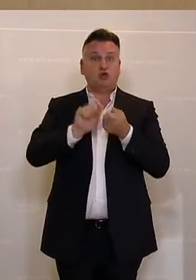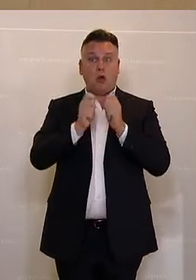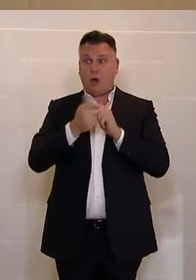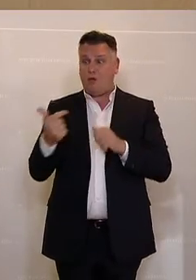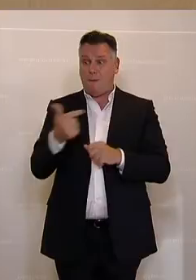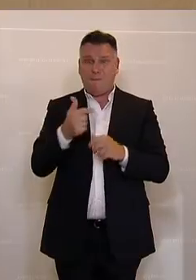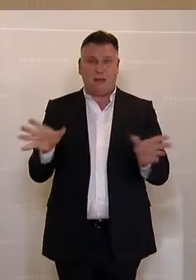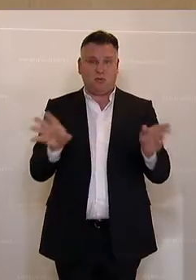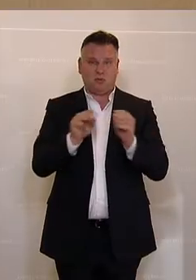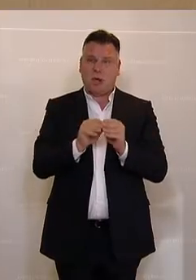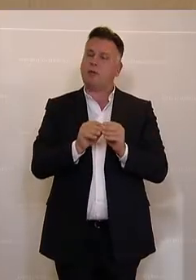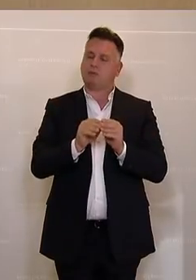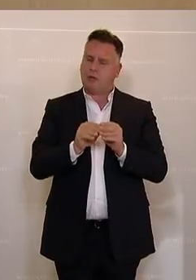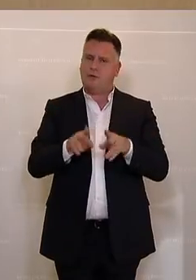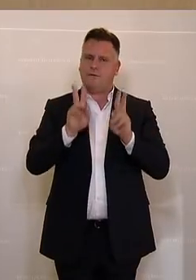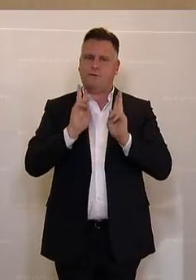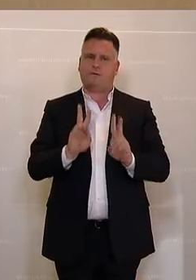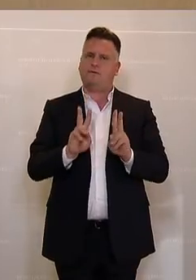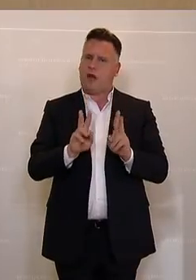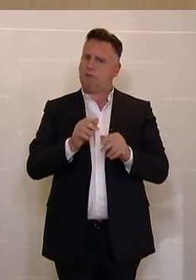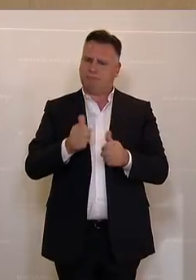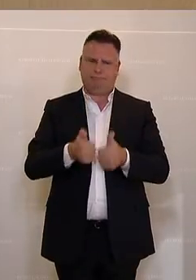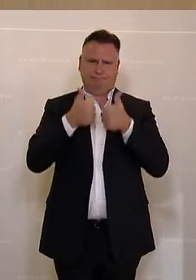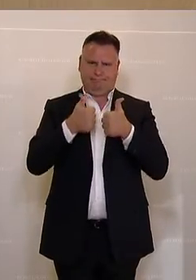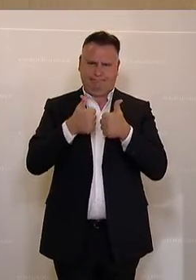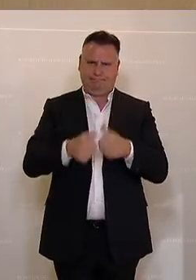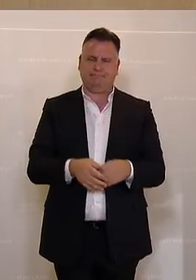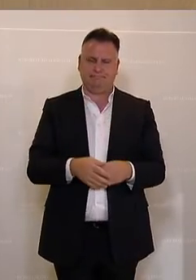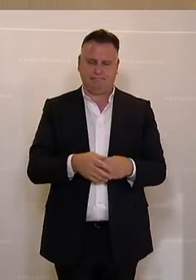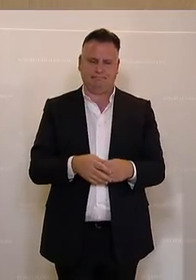unglaublicher und unfassbarer Wurf, der hier auch gelungen ist.